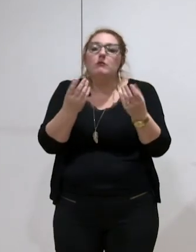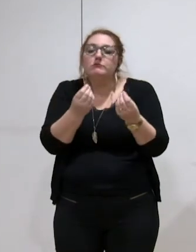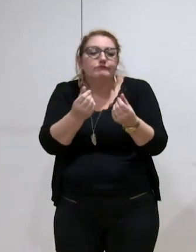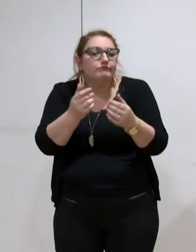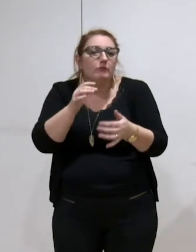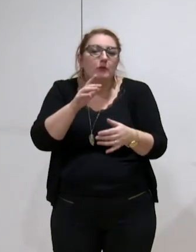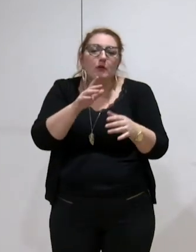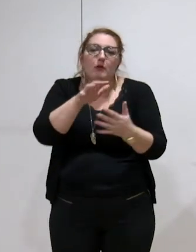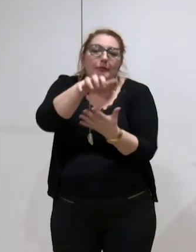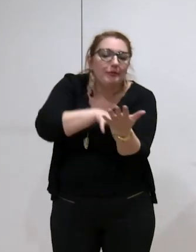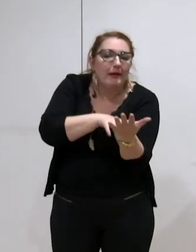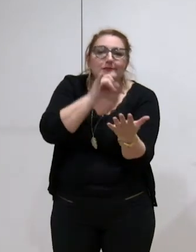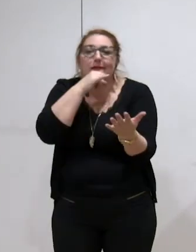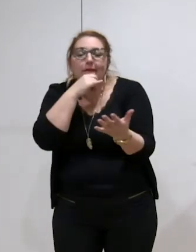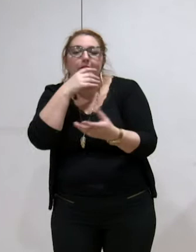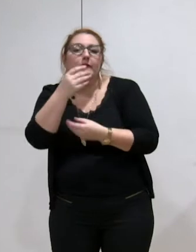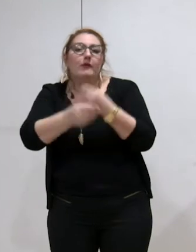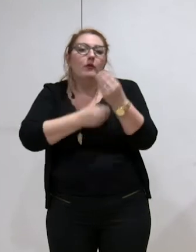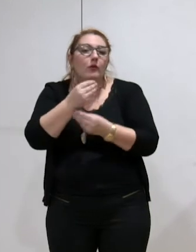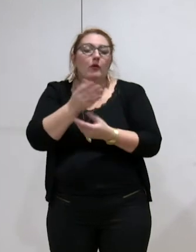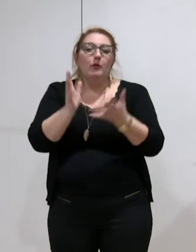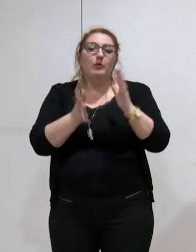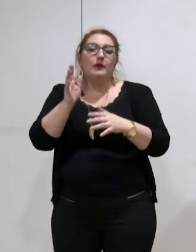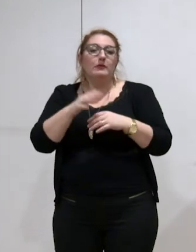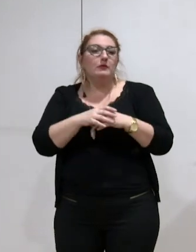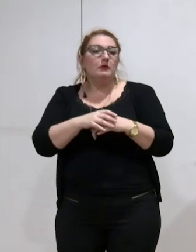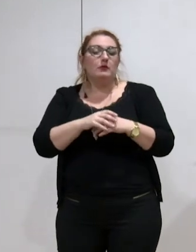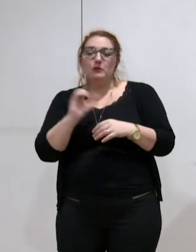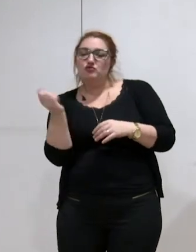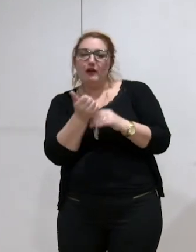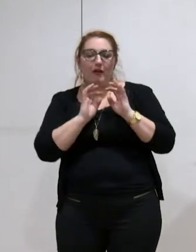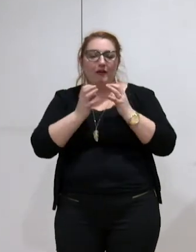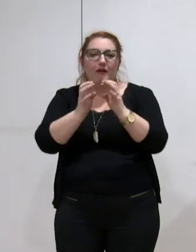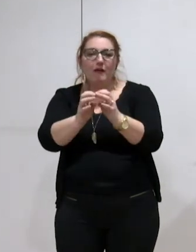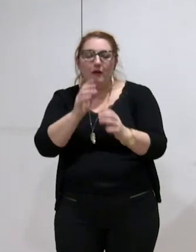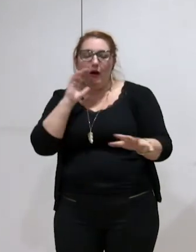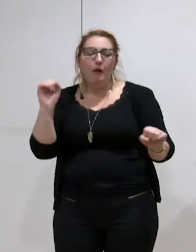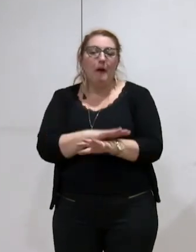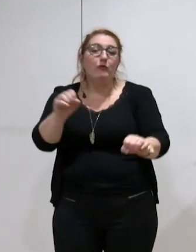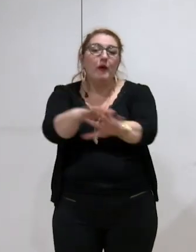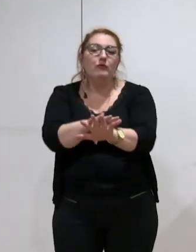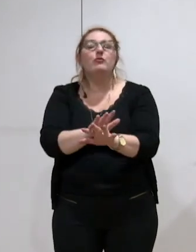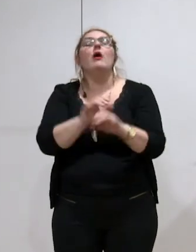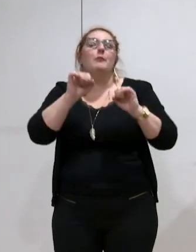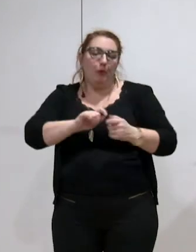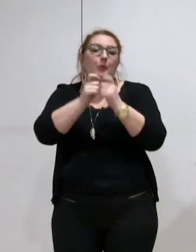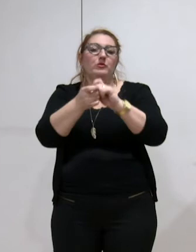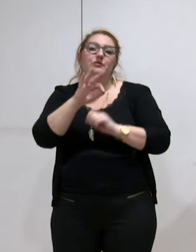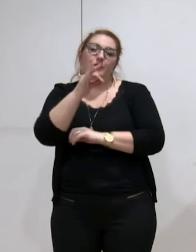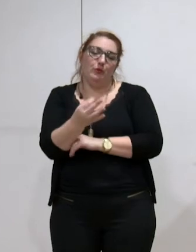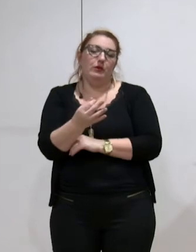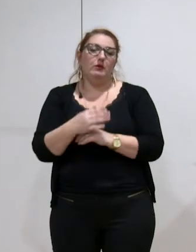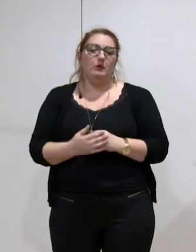qui auraient pu passer à travers les fourches codines des différents travaux, que cela pourrait être modifié. Pour que le rapport soit